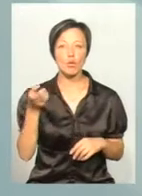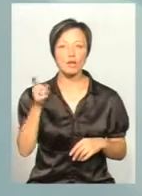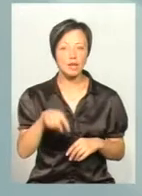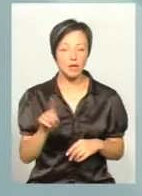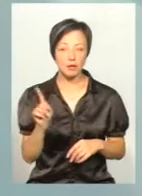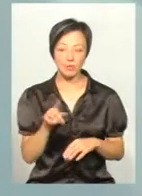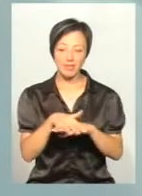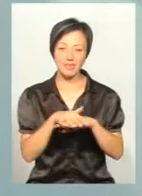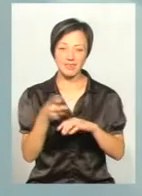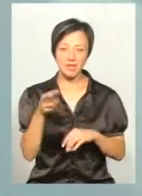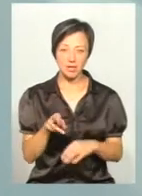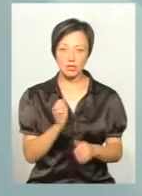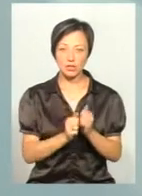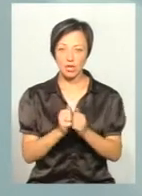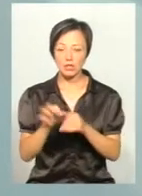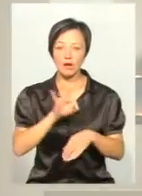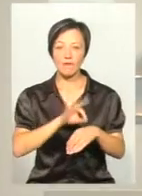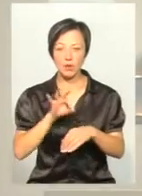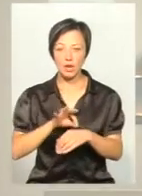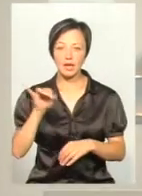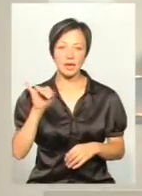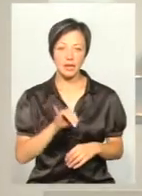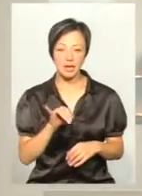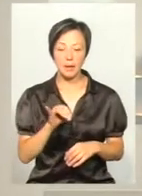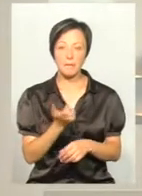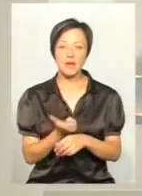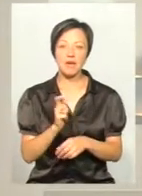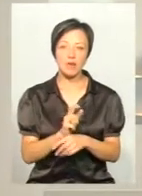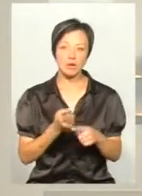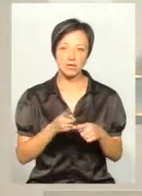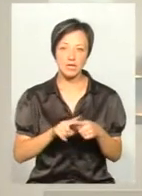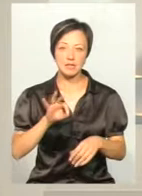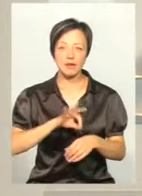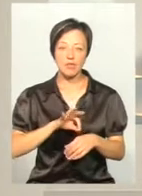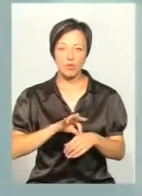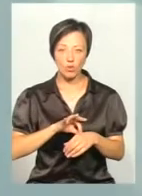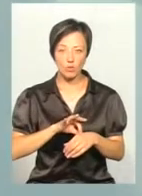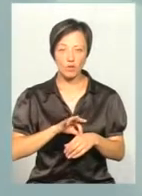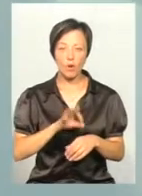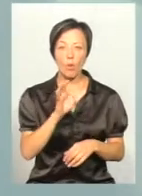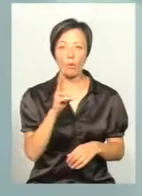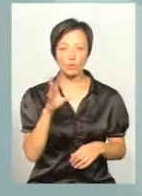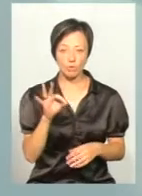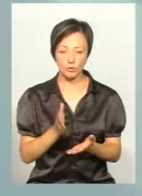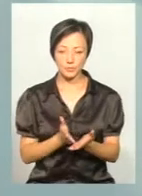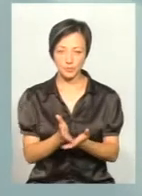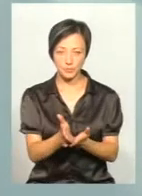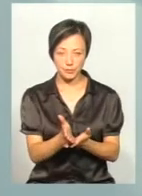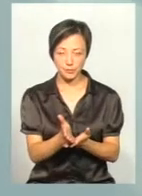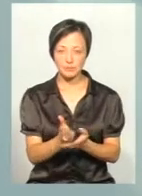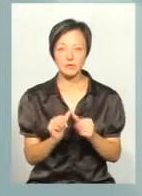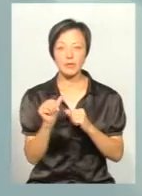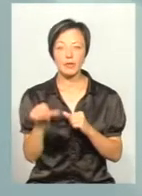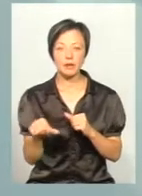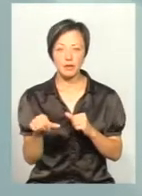населення досить часто хворіє, і переважно це захворювання онкологічного профілю. Крім